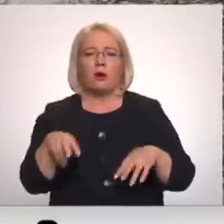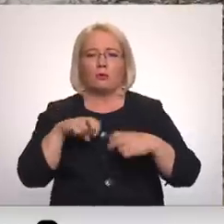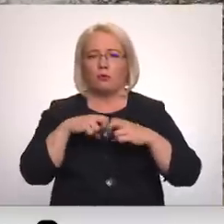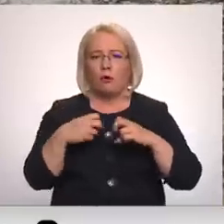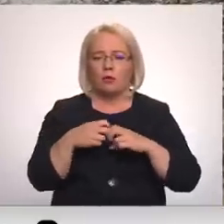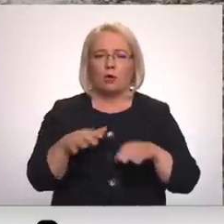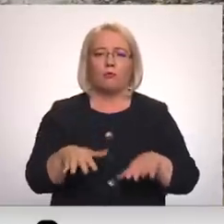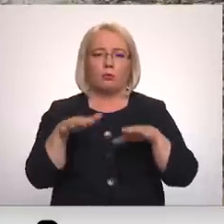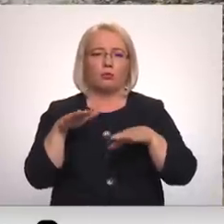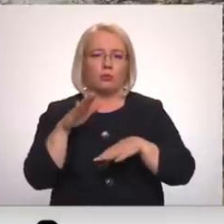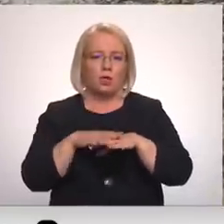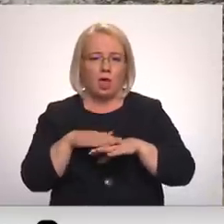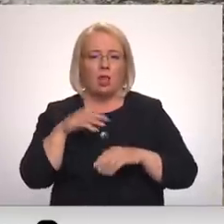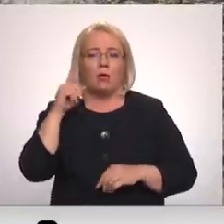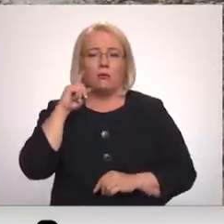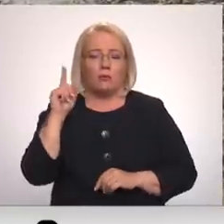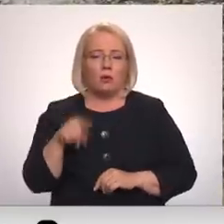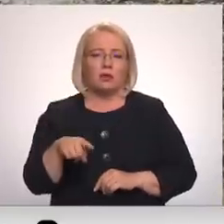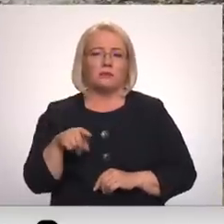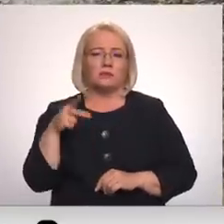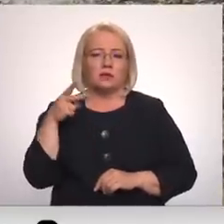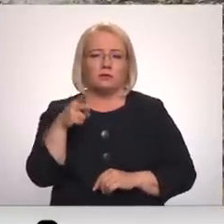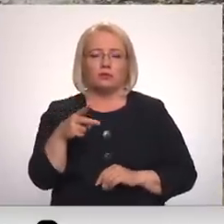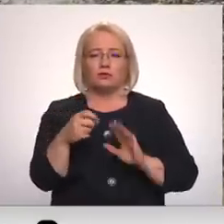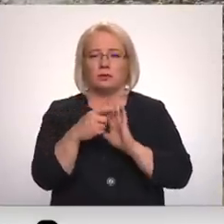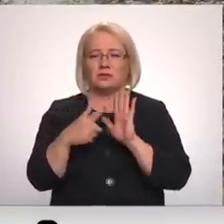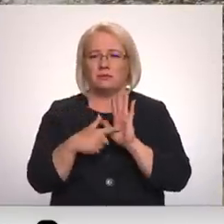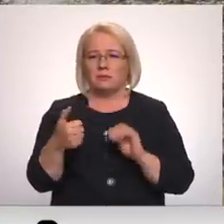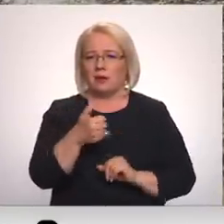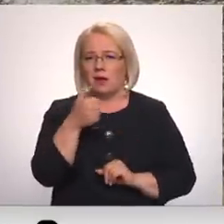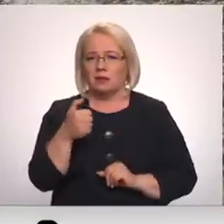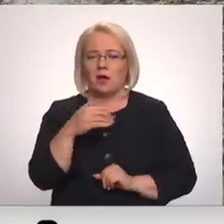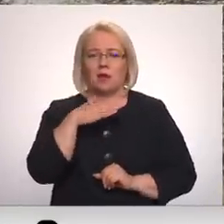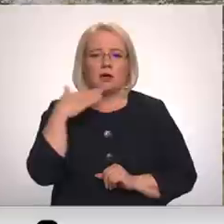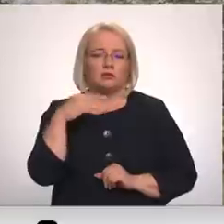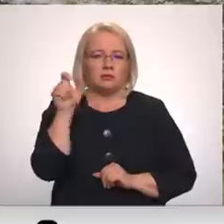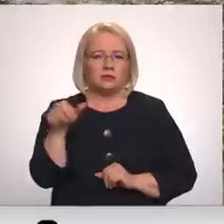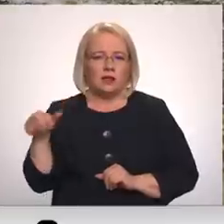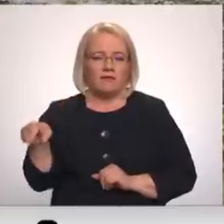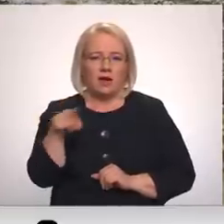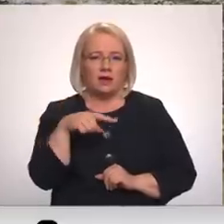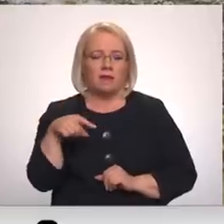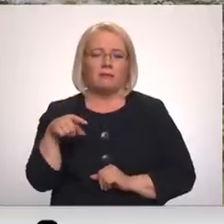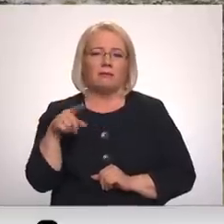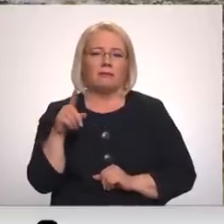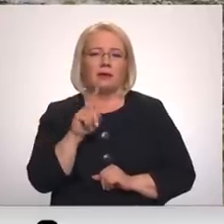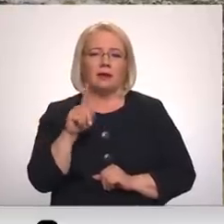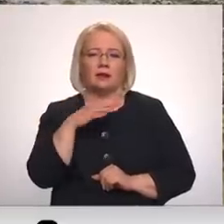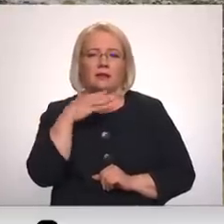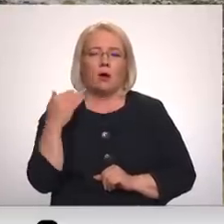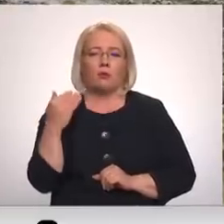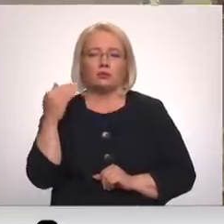plūdu dēļ. Protams, 2017. gads daudziem ir daudz ko